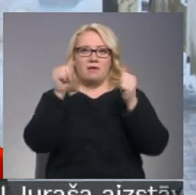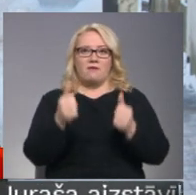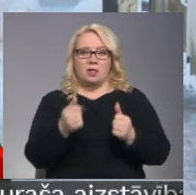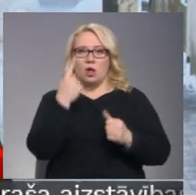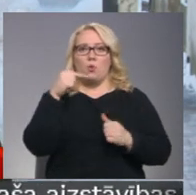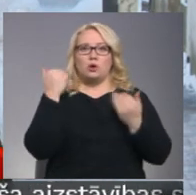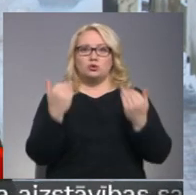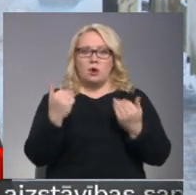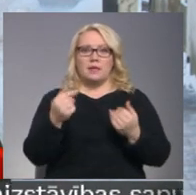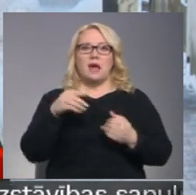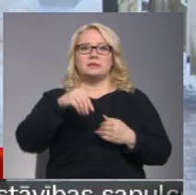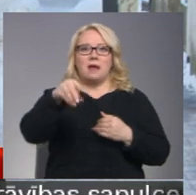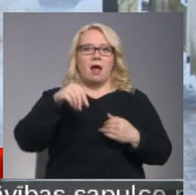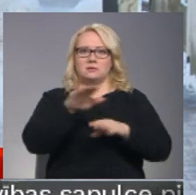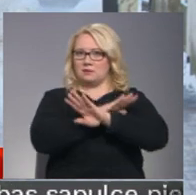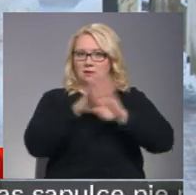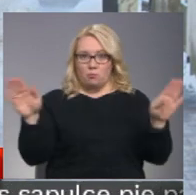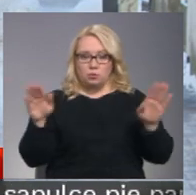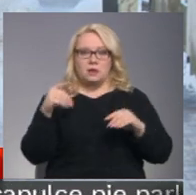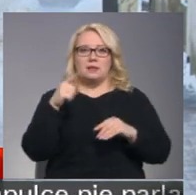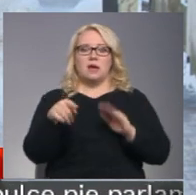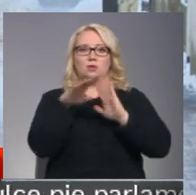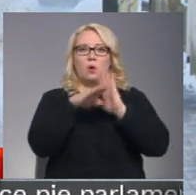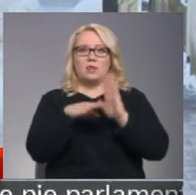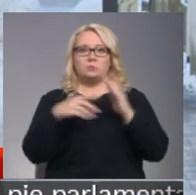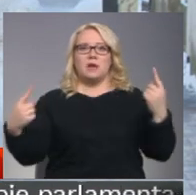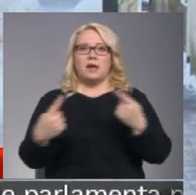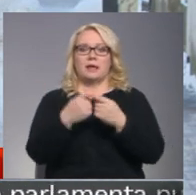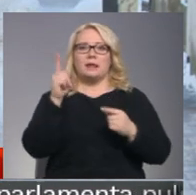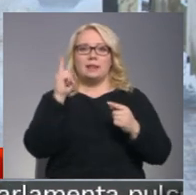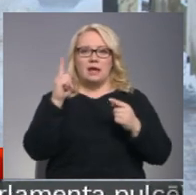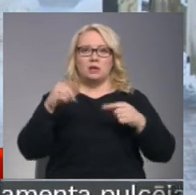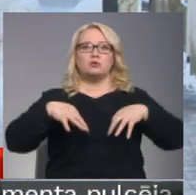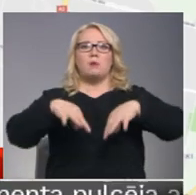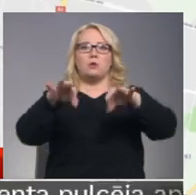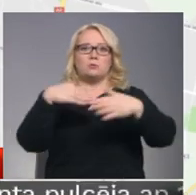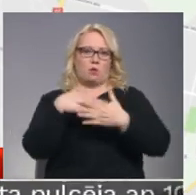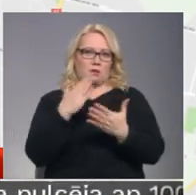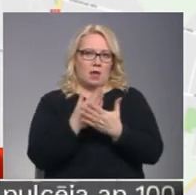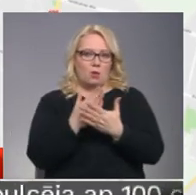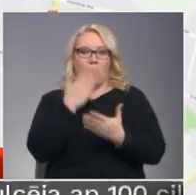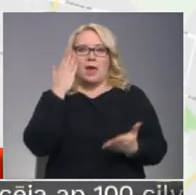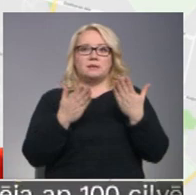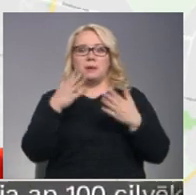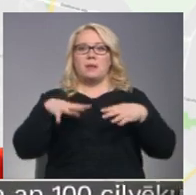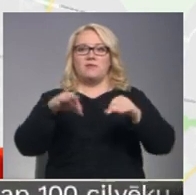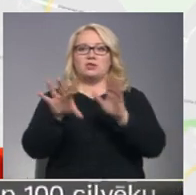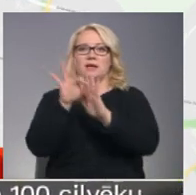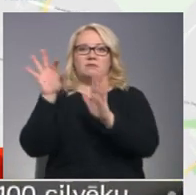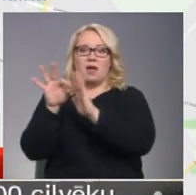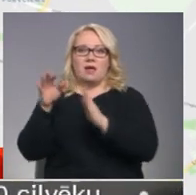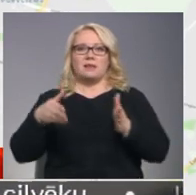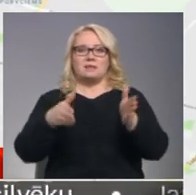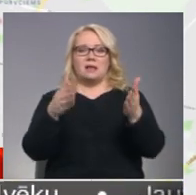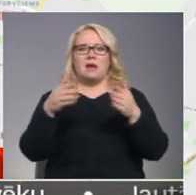šodienas netiek kaisīta ar sāli. Taču šis nosacījums atriecas tikai uz ielas braucumo daļu. Eksperimenta veikšanai izvēlēta sielas